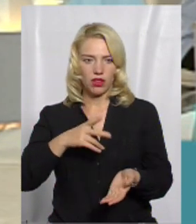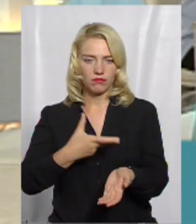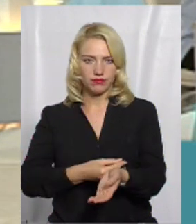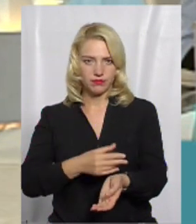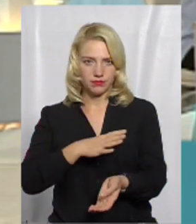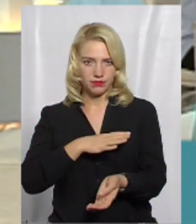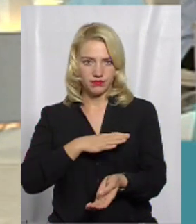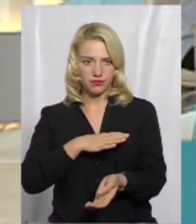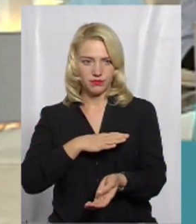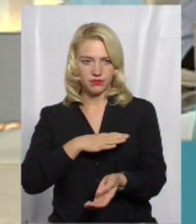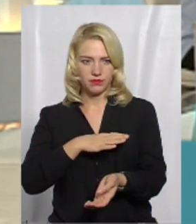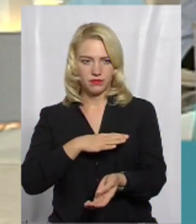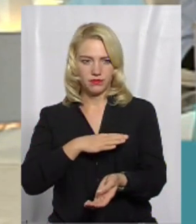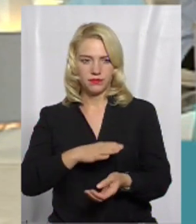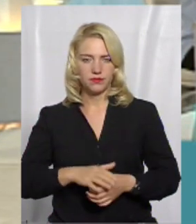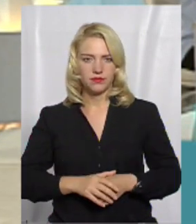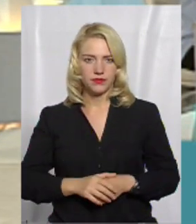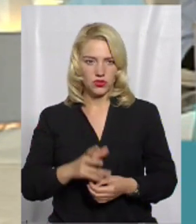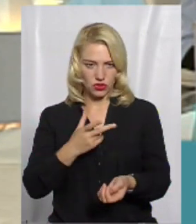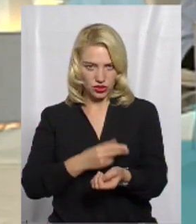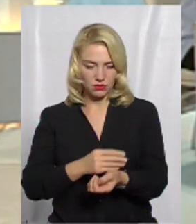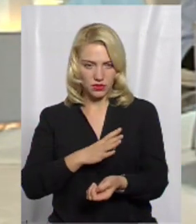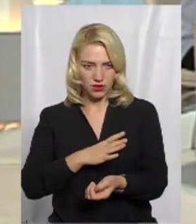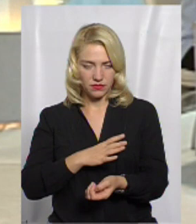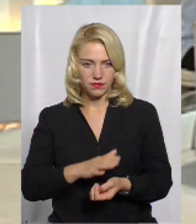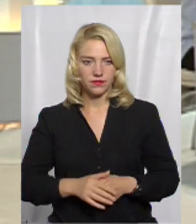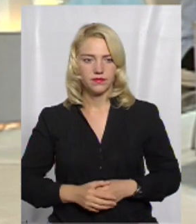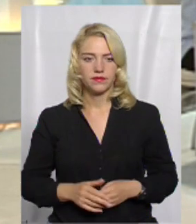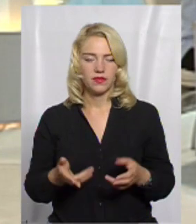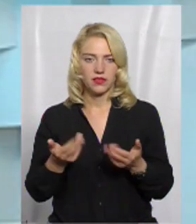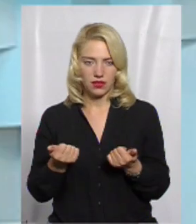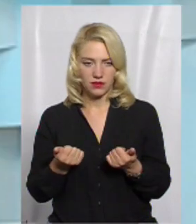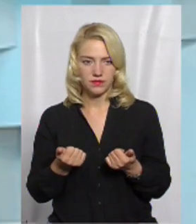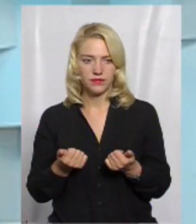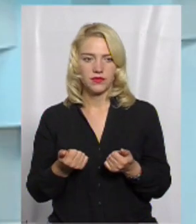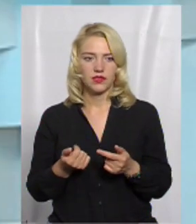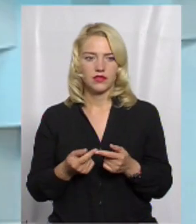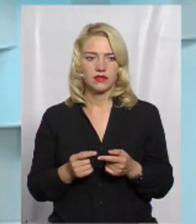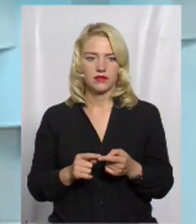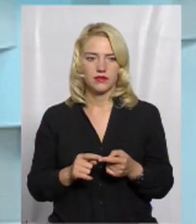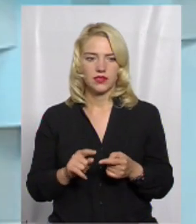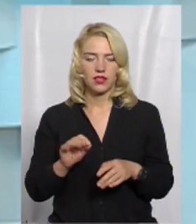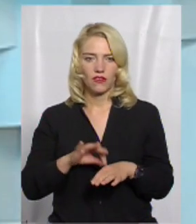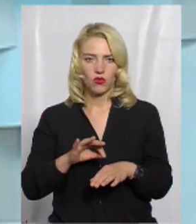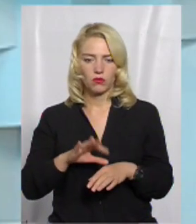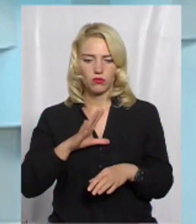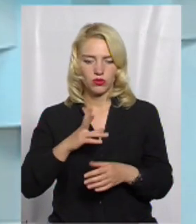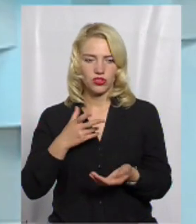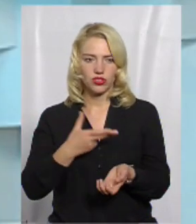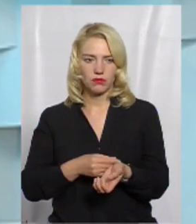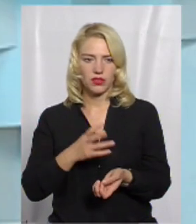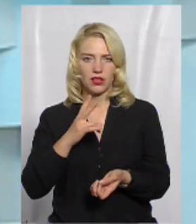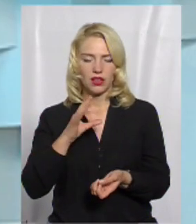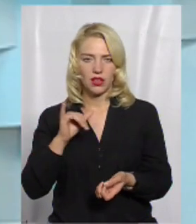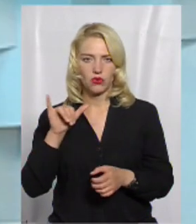щеплена? Так, дана хвора була щеплена,